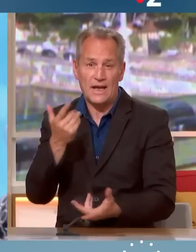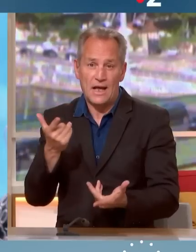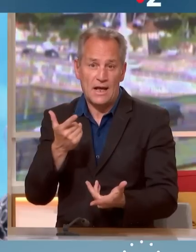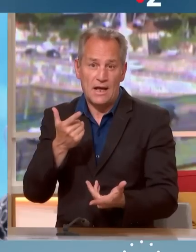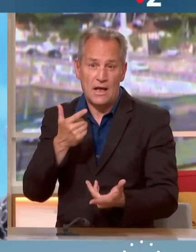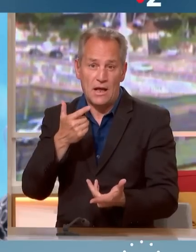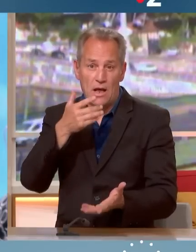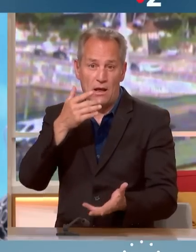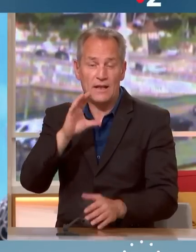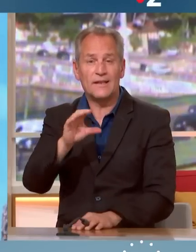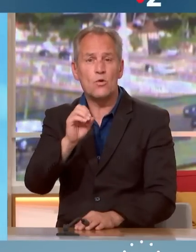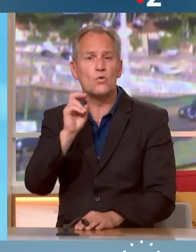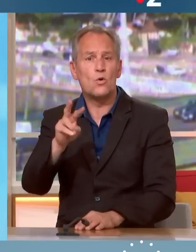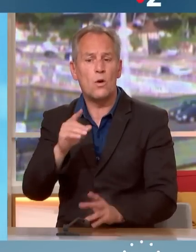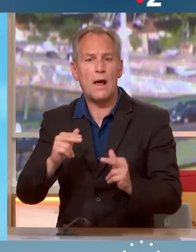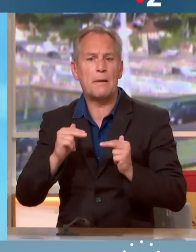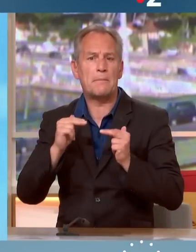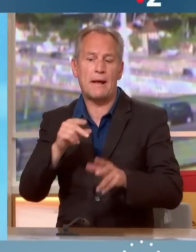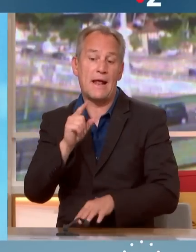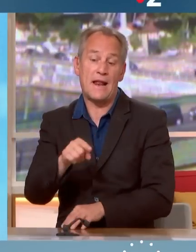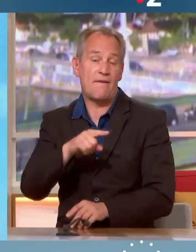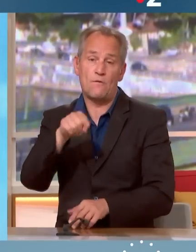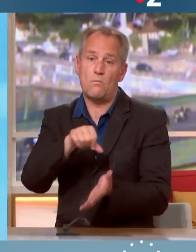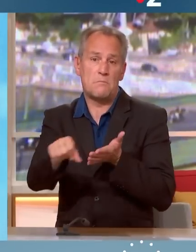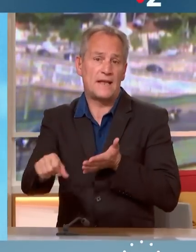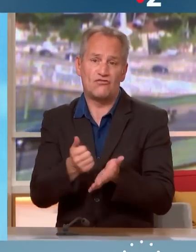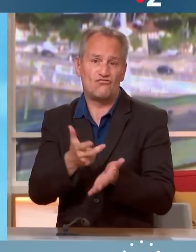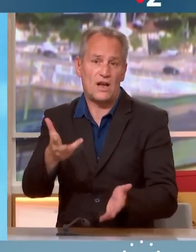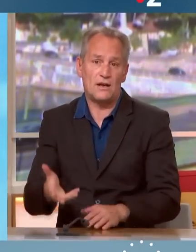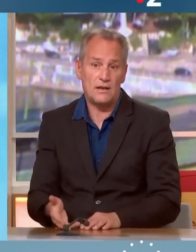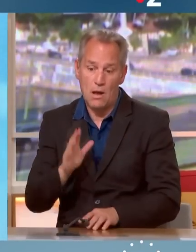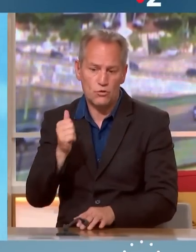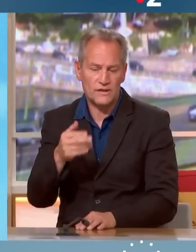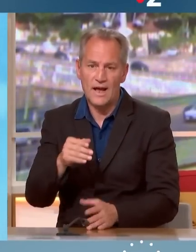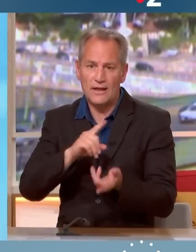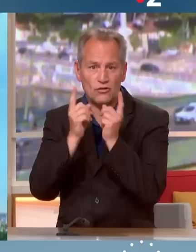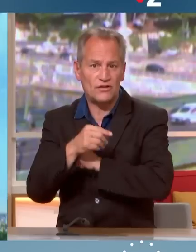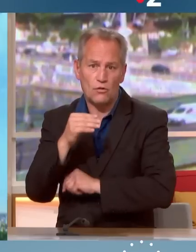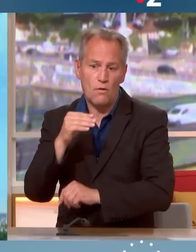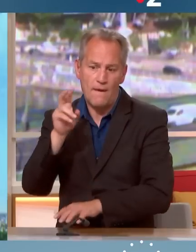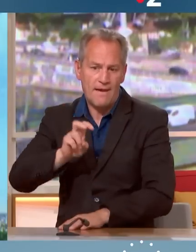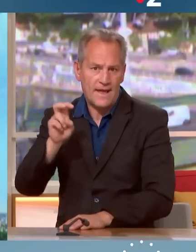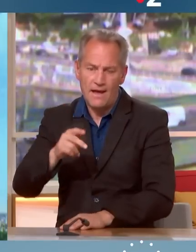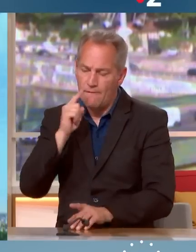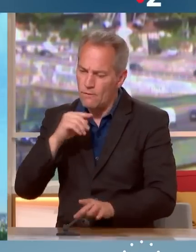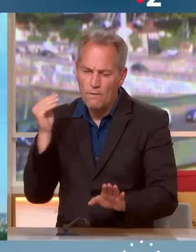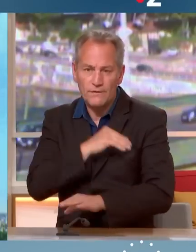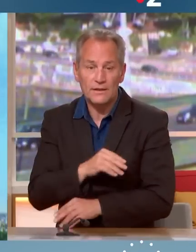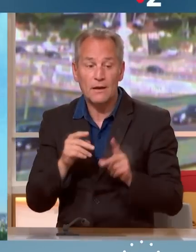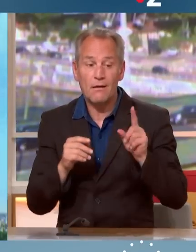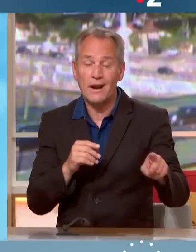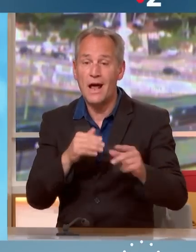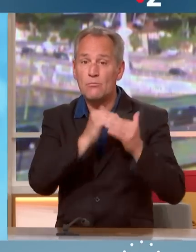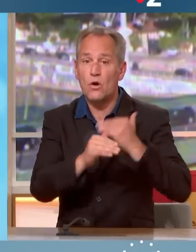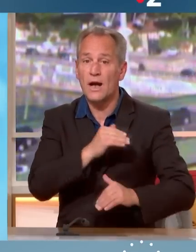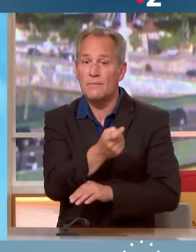que, pour le pouvoir d'achat et pour la planète, il faut absolument accélérer la transition énergétique. Et dans le programme de M. Mélenchon, je